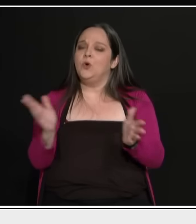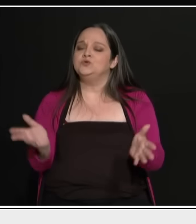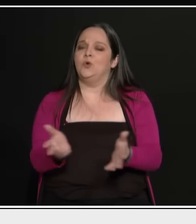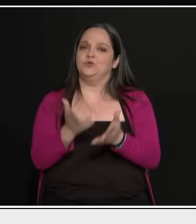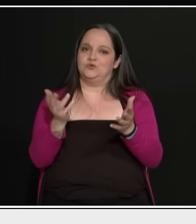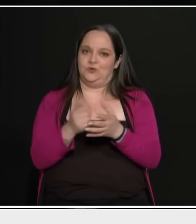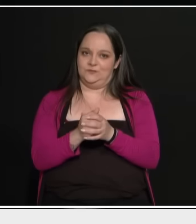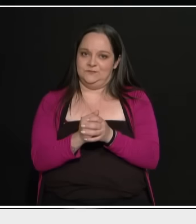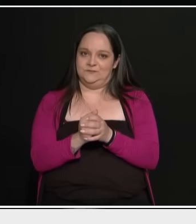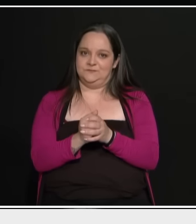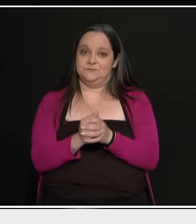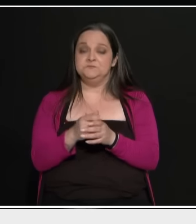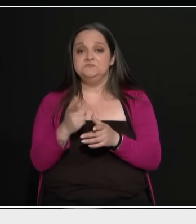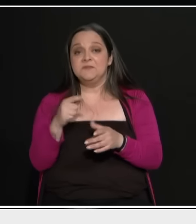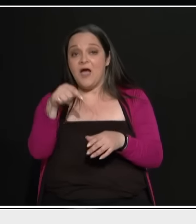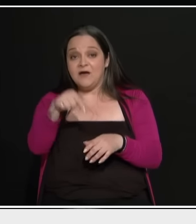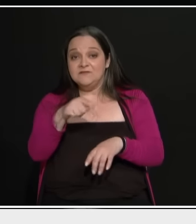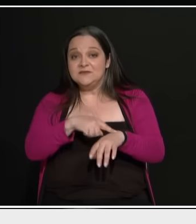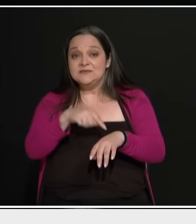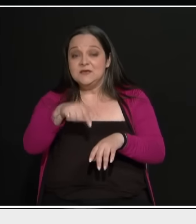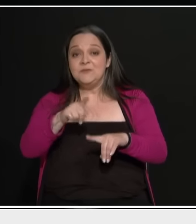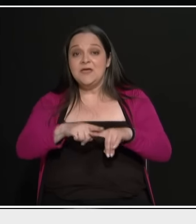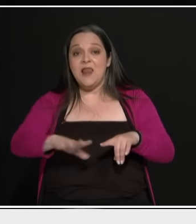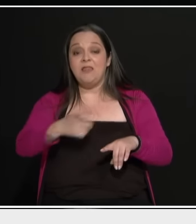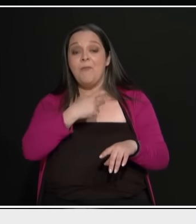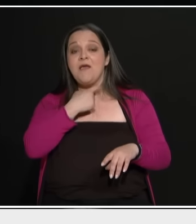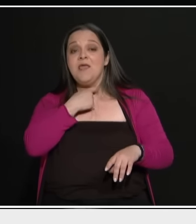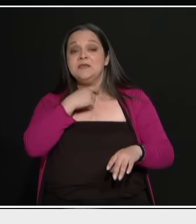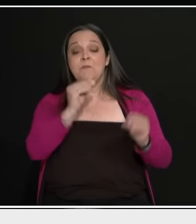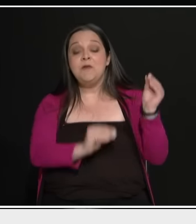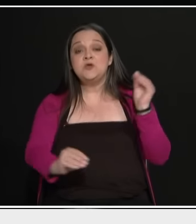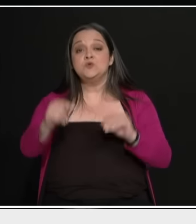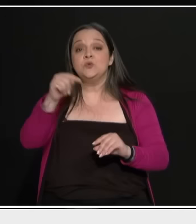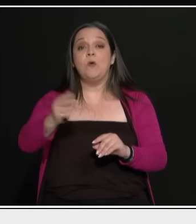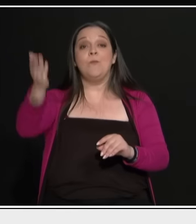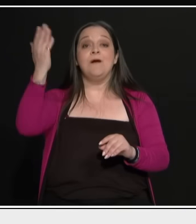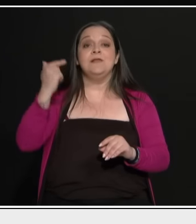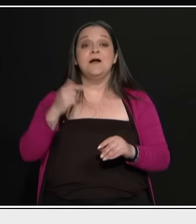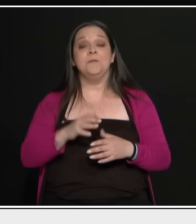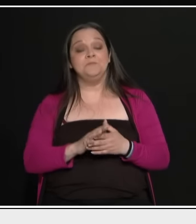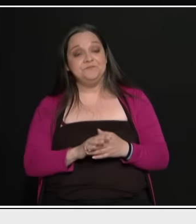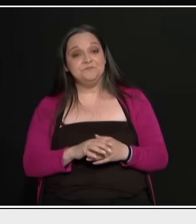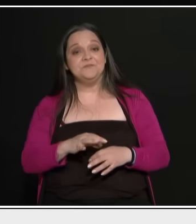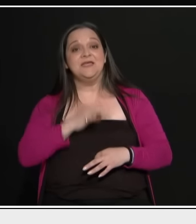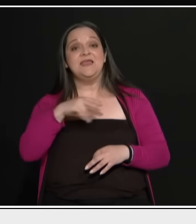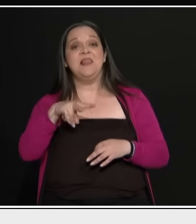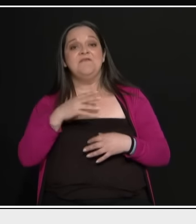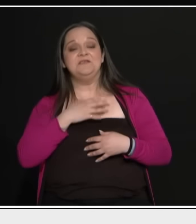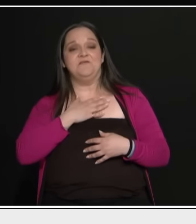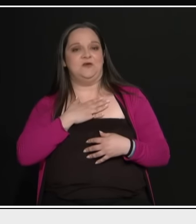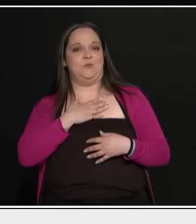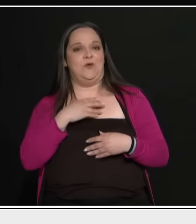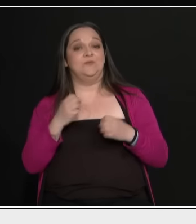αυτή η στιγμή ο τόπος με χρειάζεται πολύ περισσότερο από ό,τι παλαιότερα. Κύριε Λεβέντε, ευχαριστώ πάρα πολύ. Να είστε